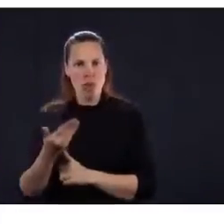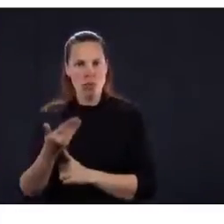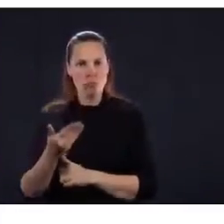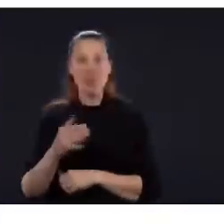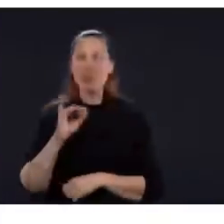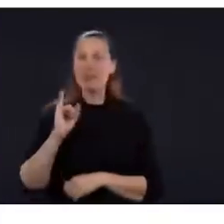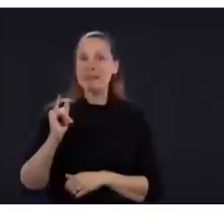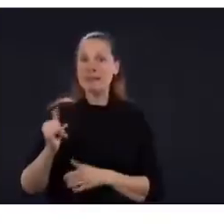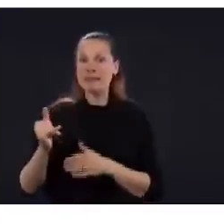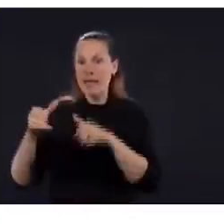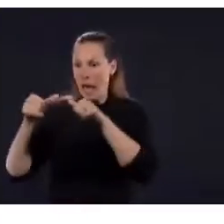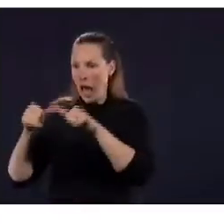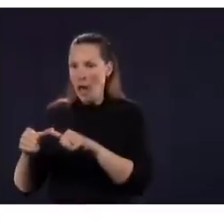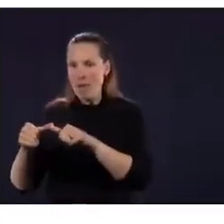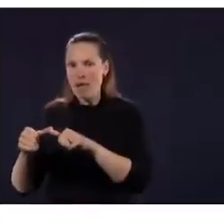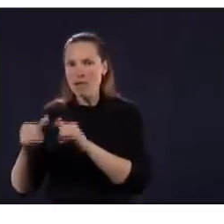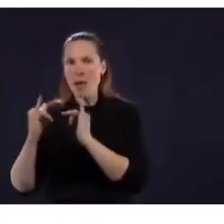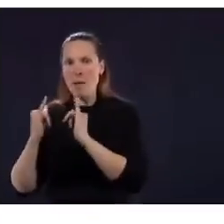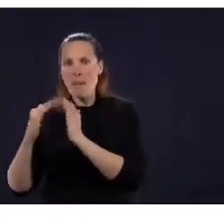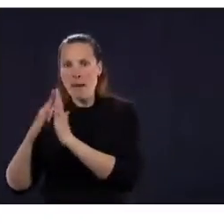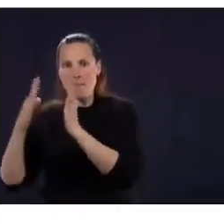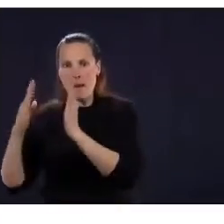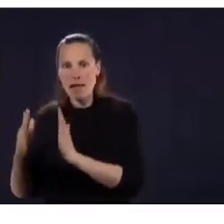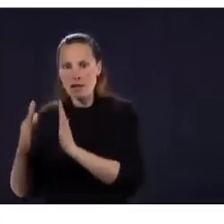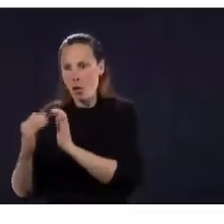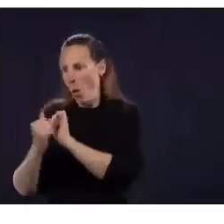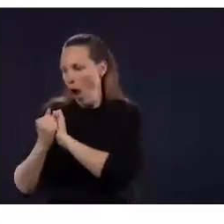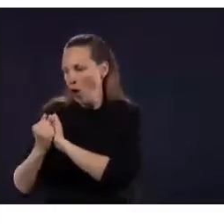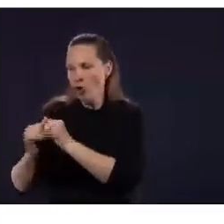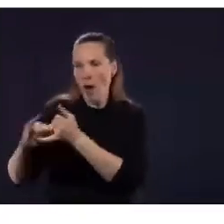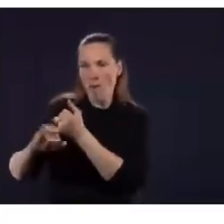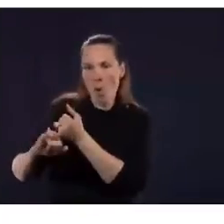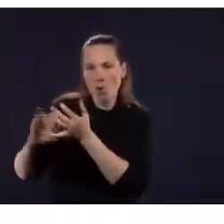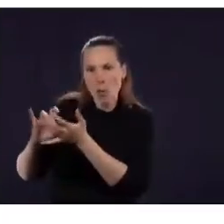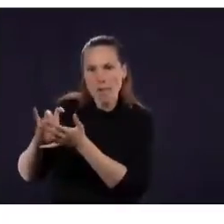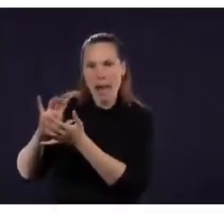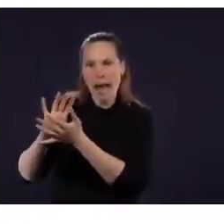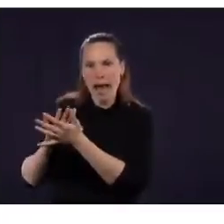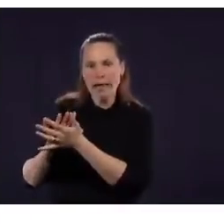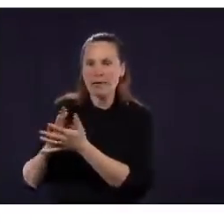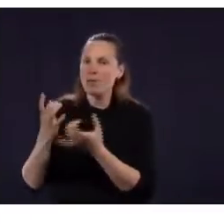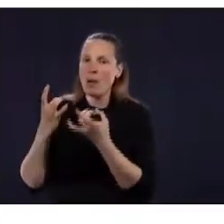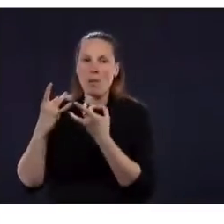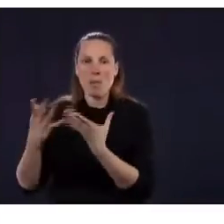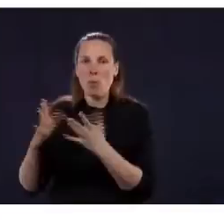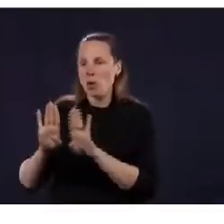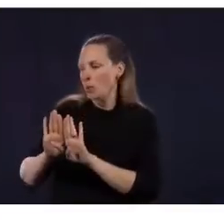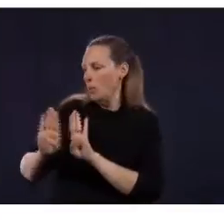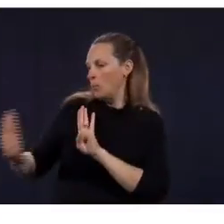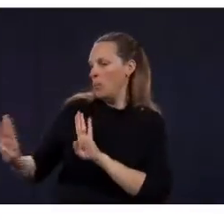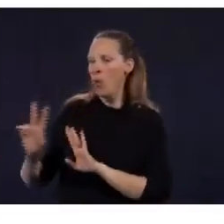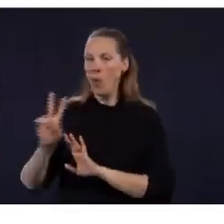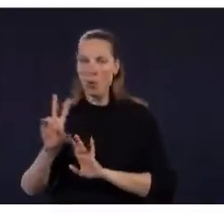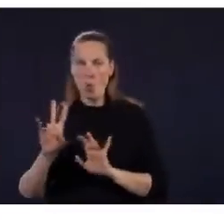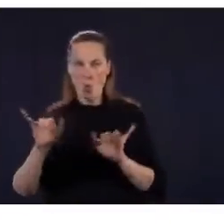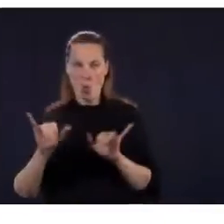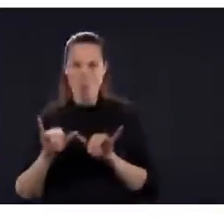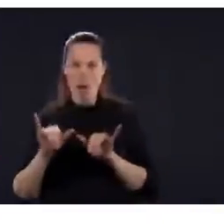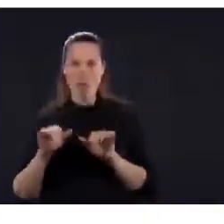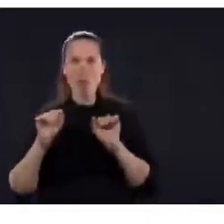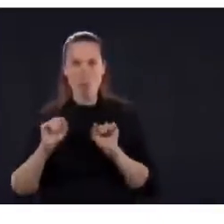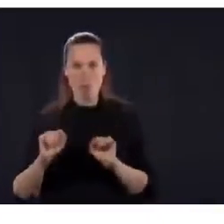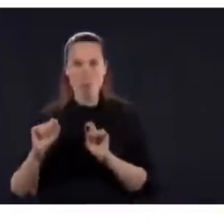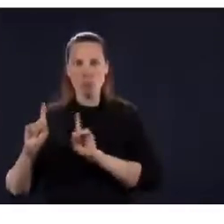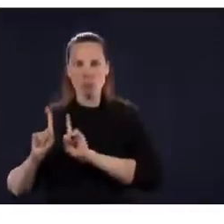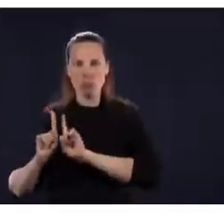respectent cette consigne-là. Mais, je vais le répéter, puis je pense que le docteur Arruda va répéter